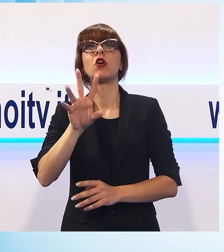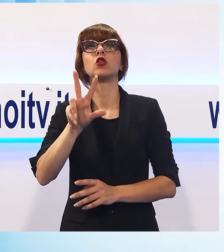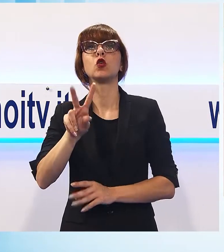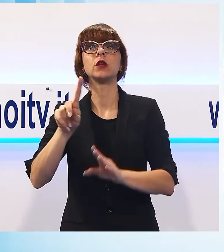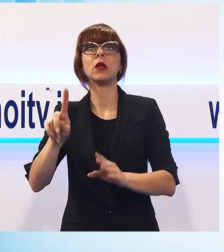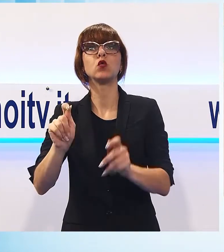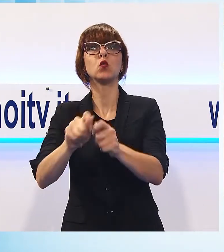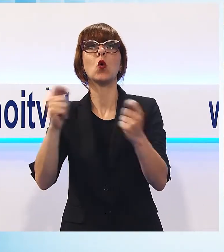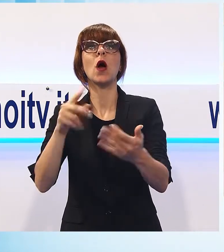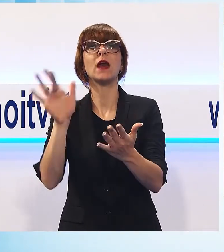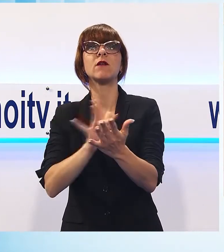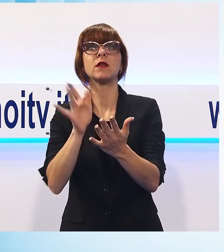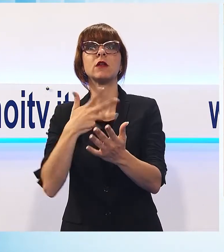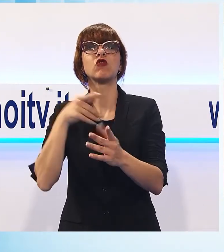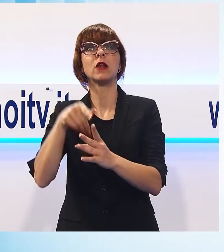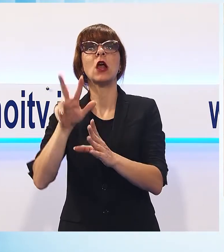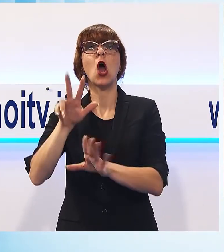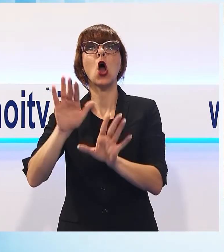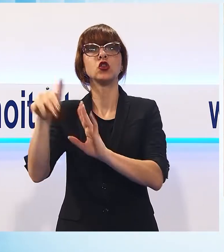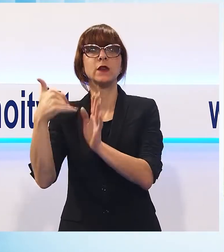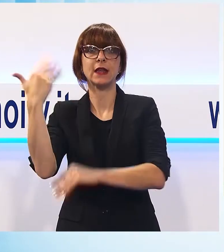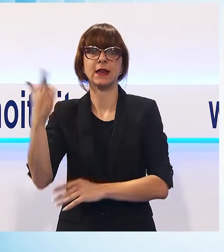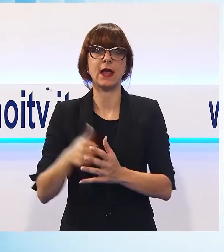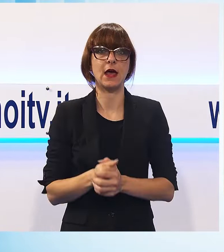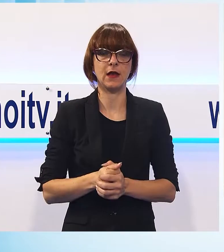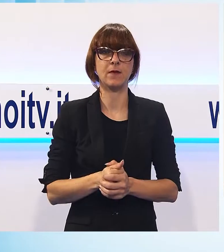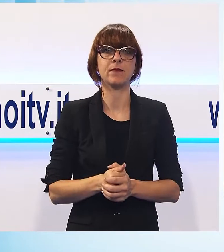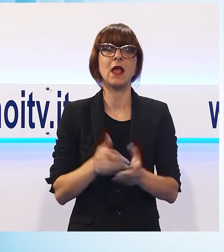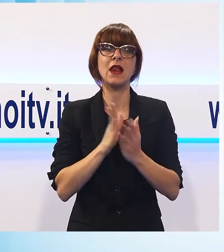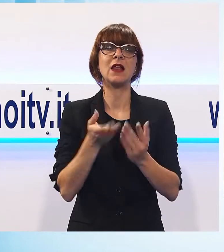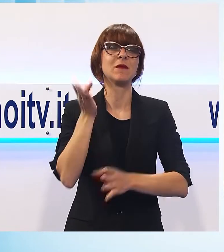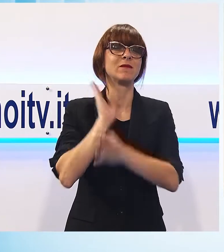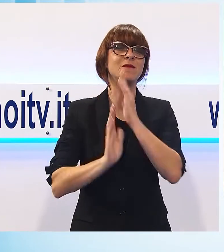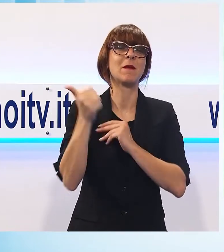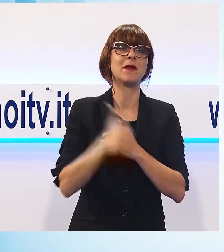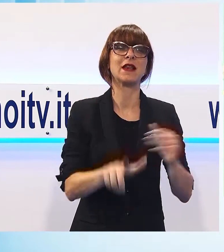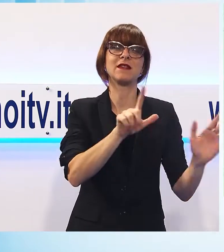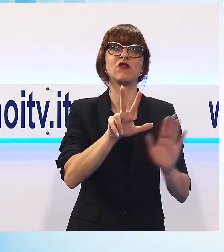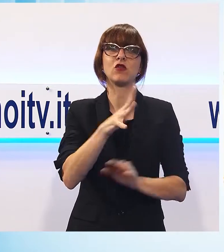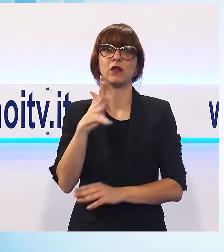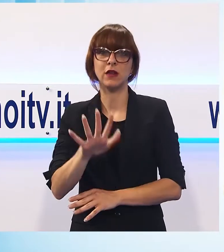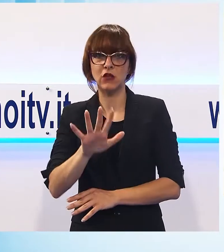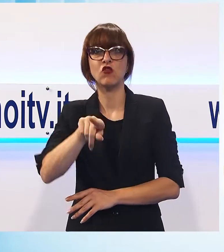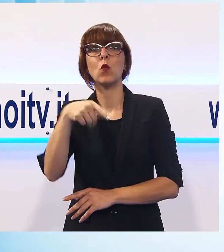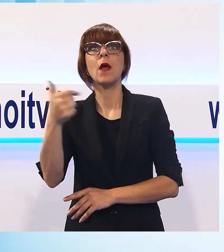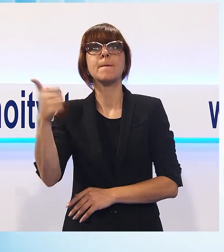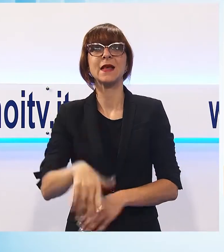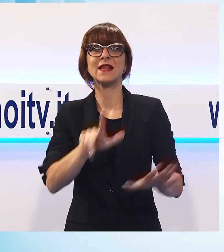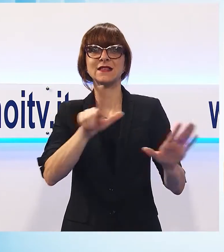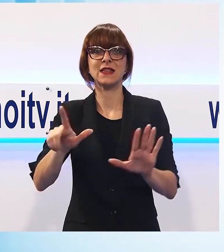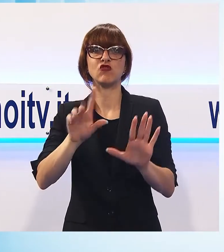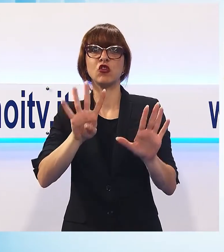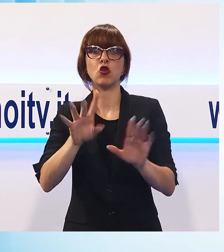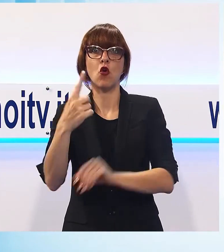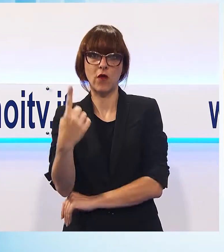I volumi più antichi sono del 1735 e 1791, cui si aggiungono una serie di opere